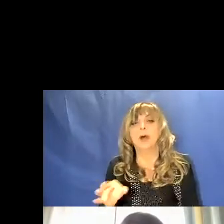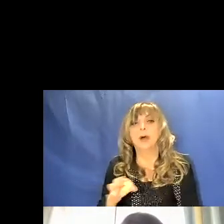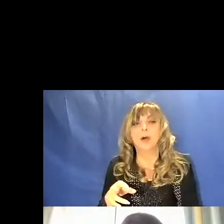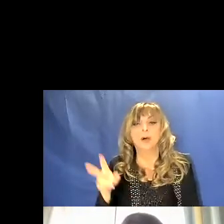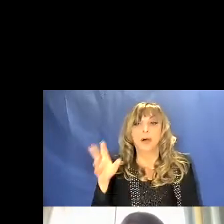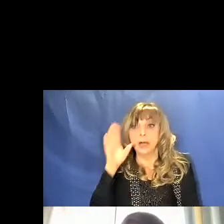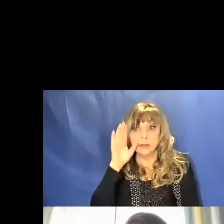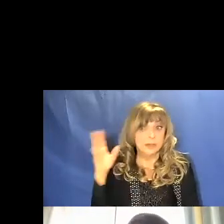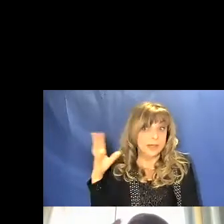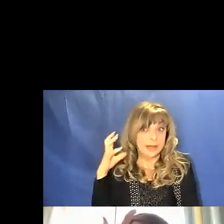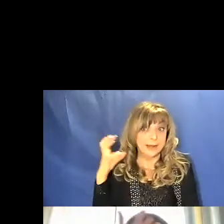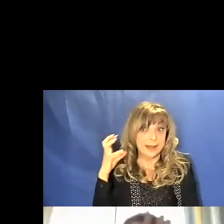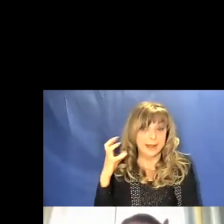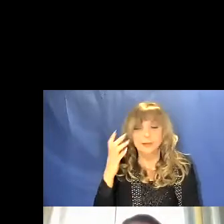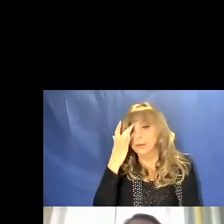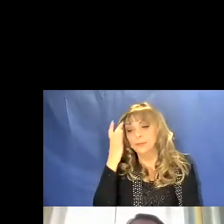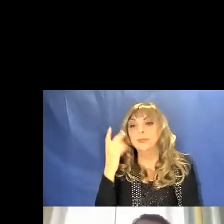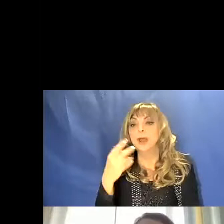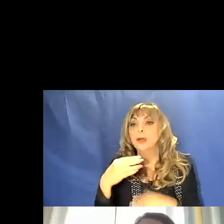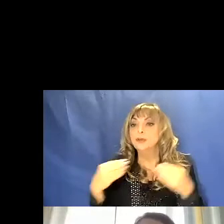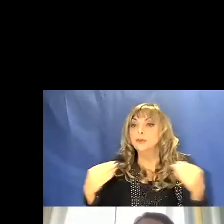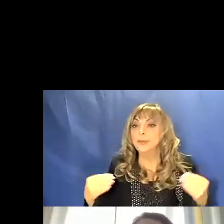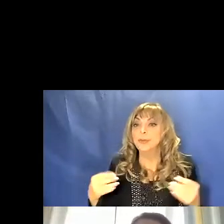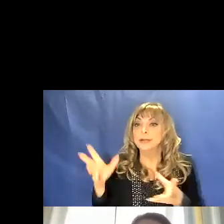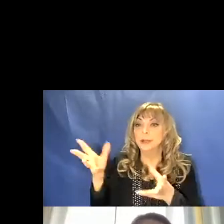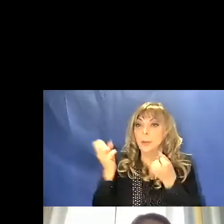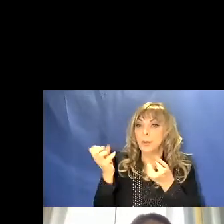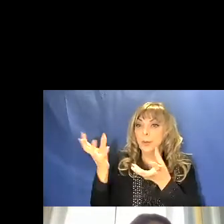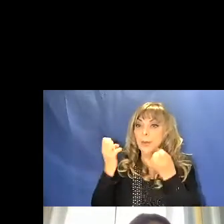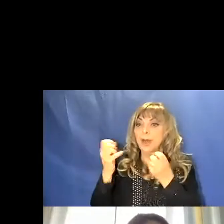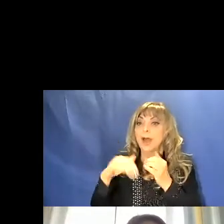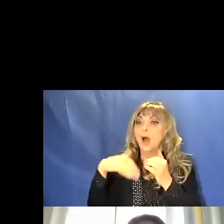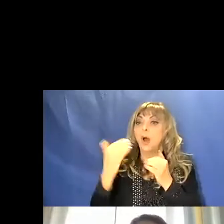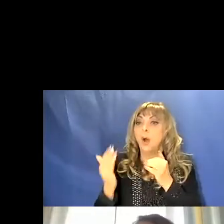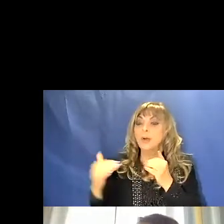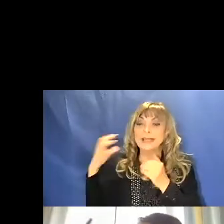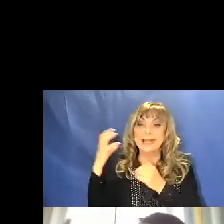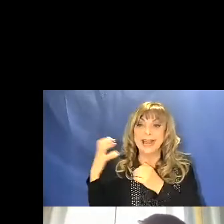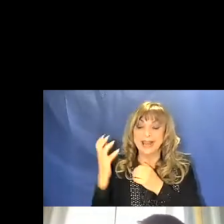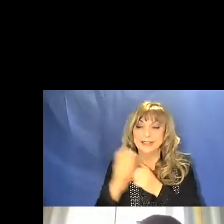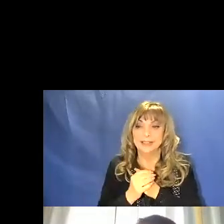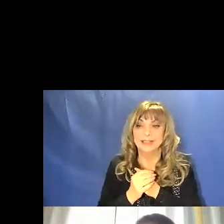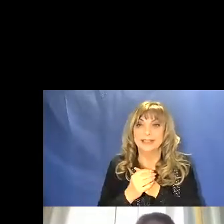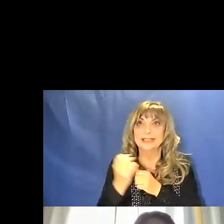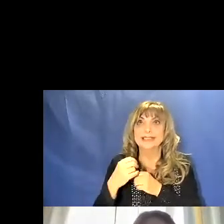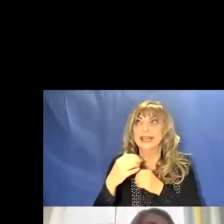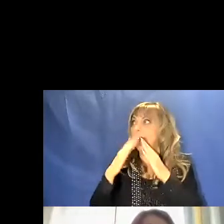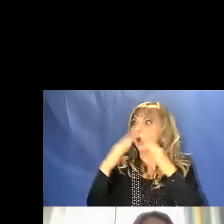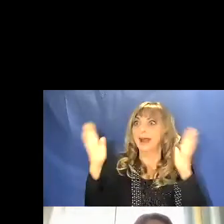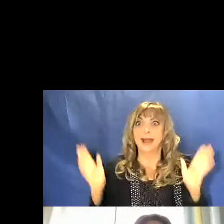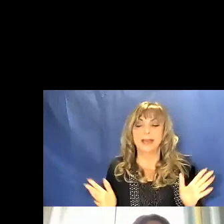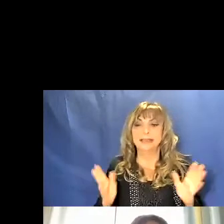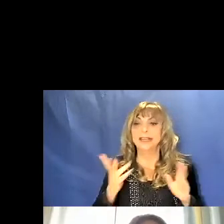radio, questi strumenti captano appunto delle onde radio. Se in casa avete la